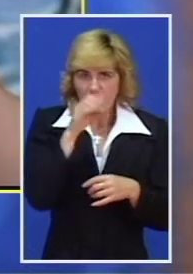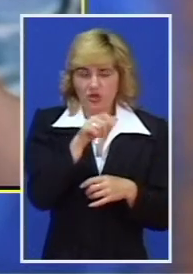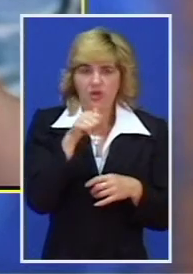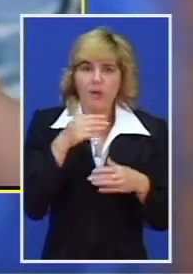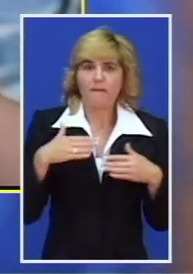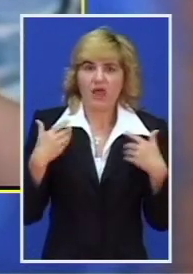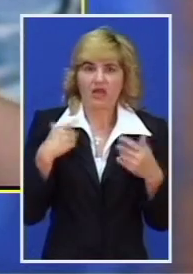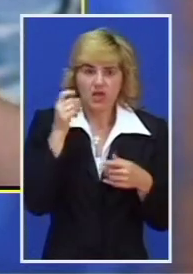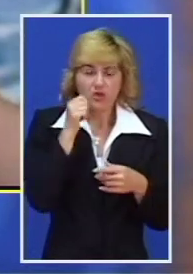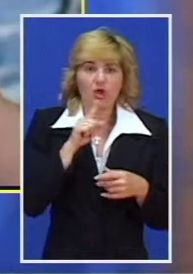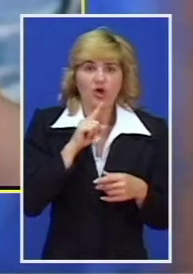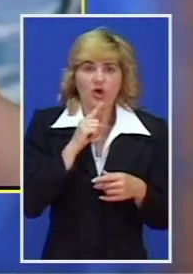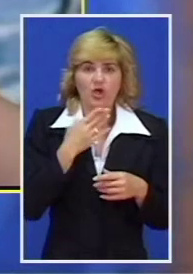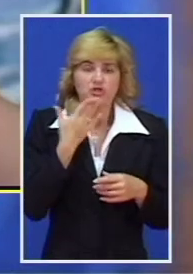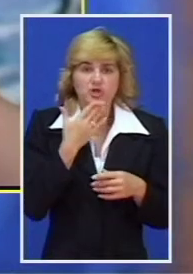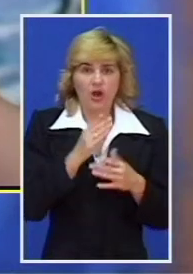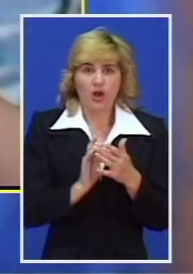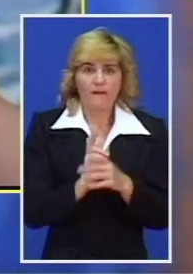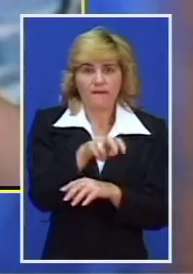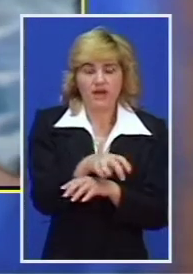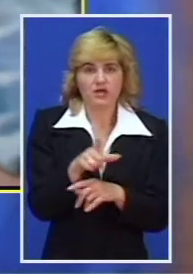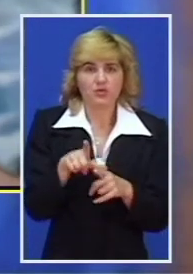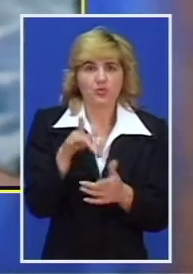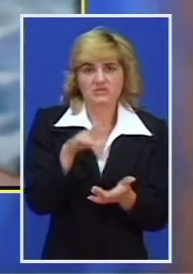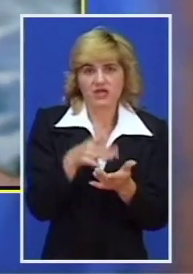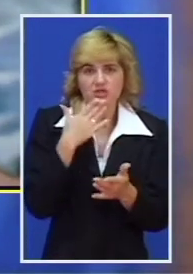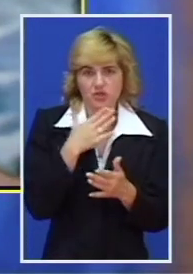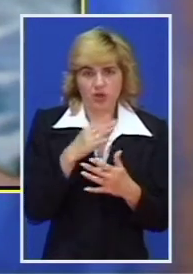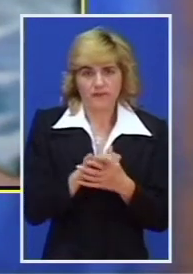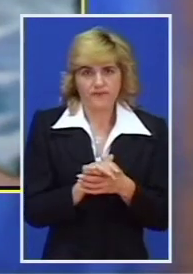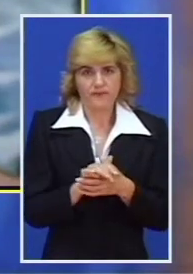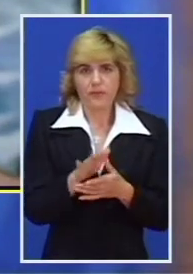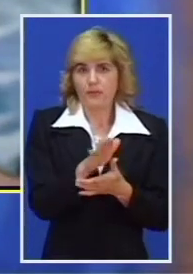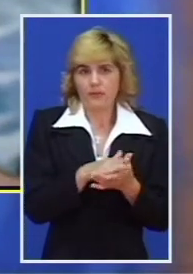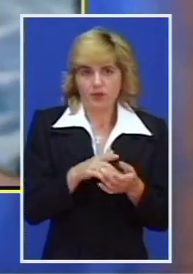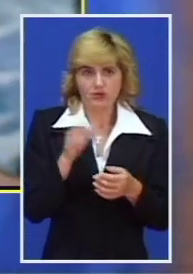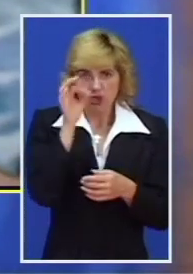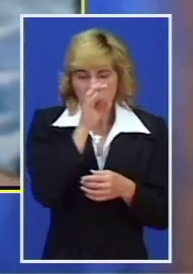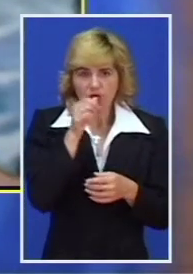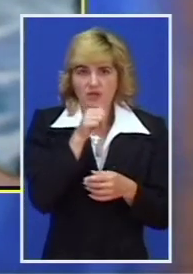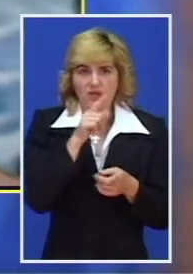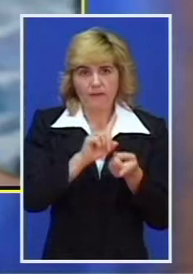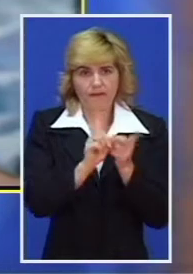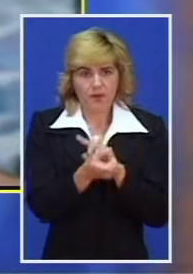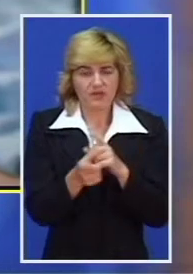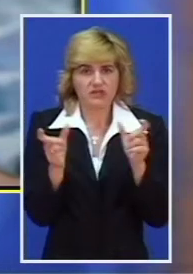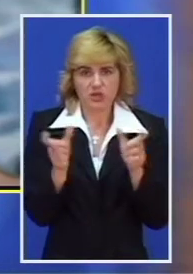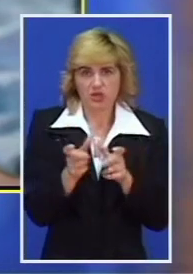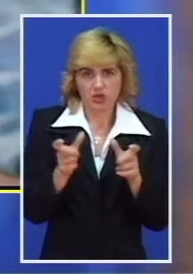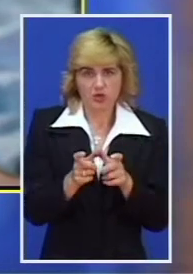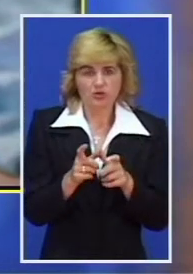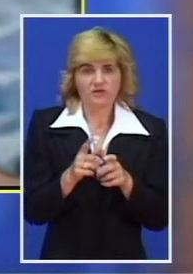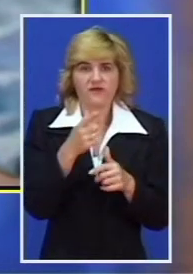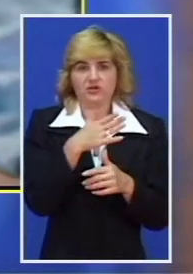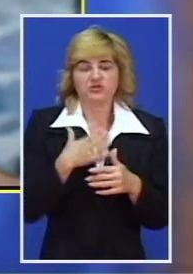uglavnom oni koji iz osnovne škore prelaze u srednju. Na početak uzimanja droga utiče promjena sredine i društva kao i želja za